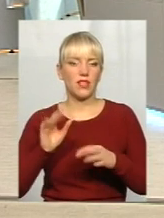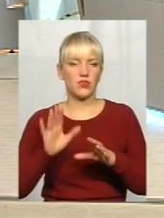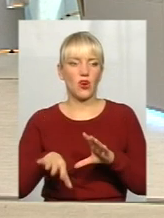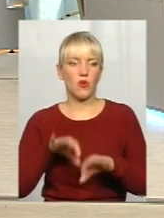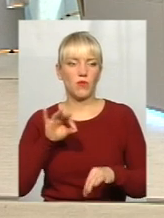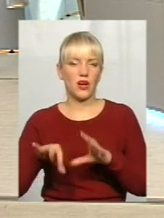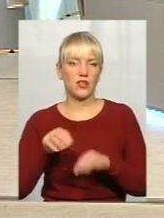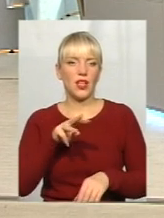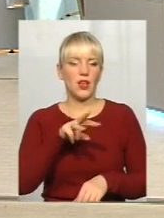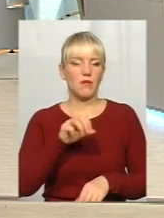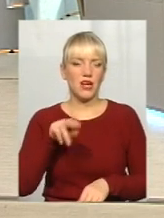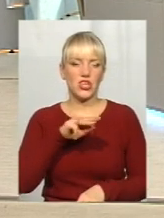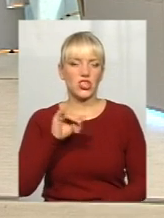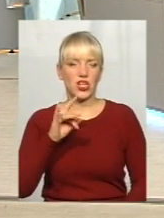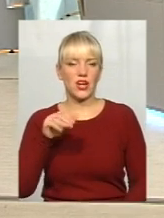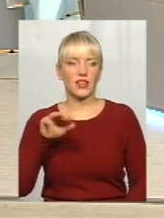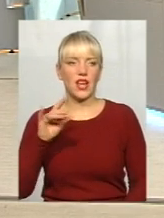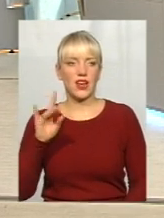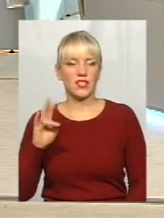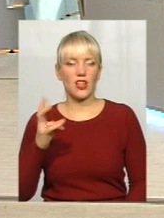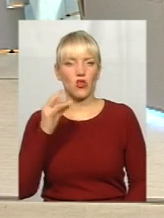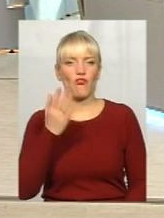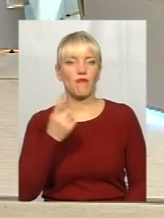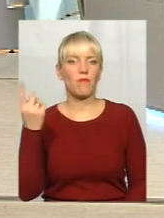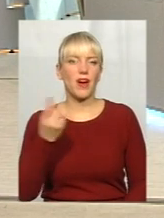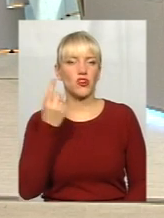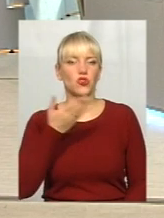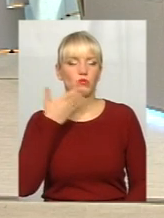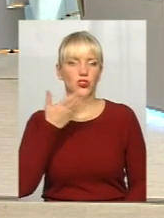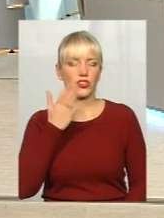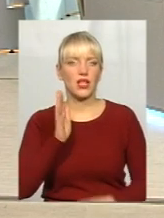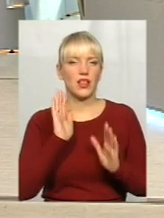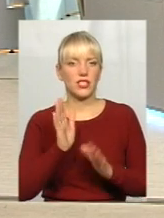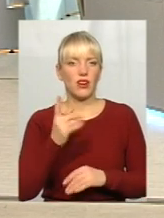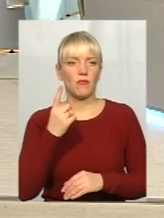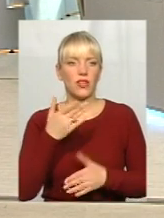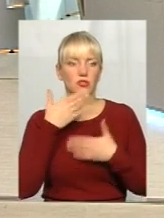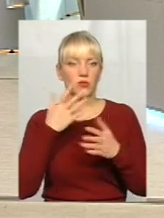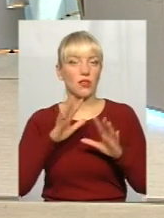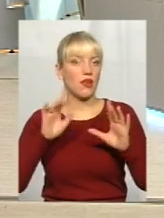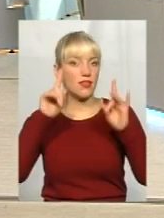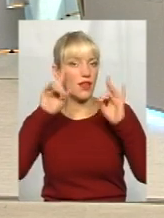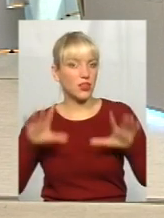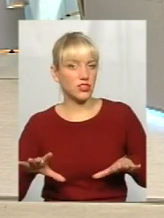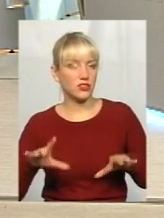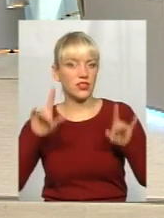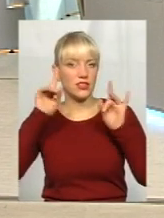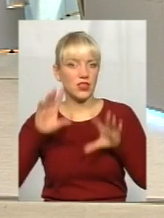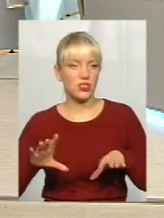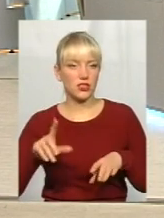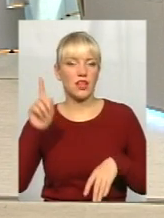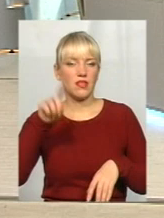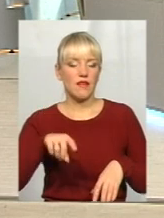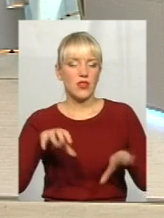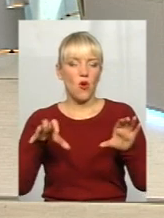отих мажоритарщиків, які за речку ходили, скопували. Але в першому читанні. Але в першому читанні. в першому читанні. неожиданно. Навіть голови